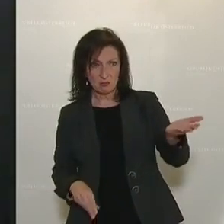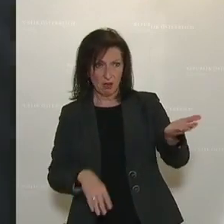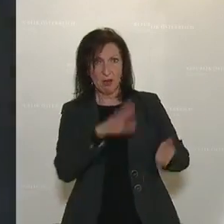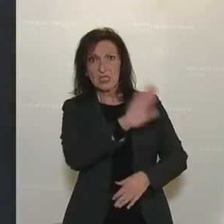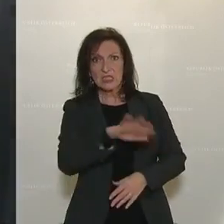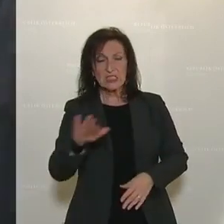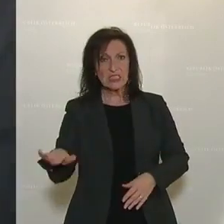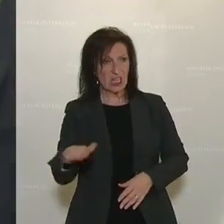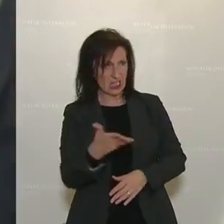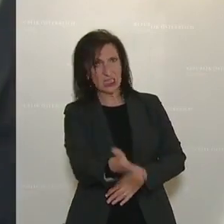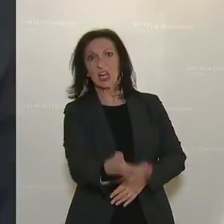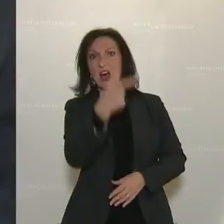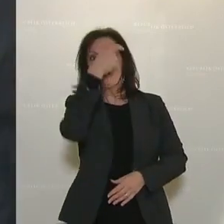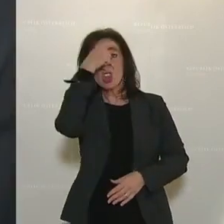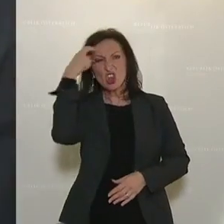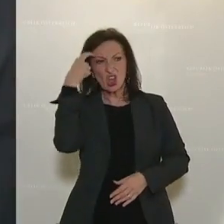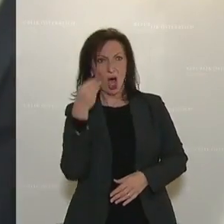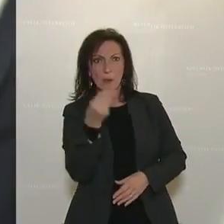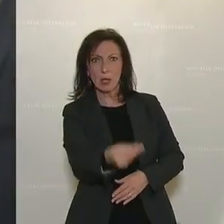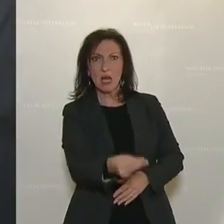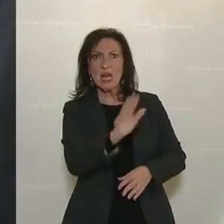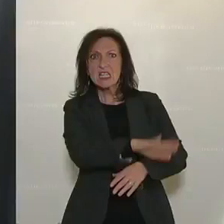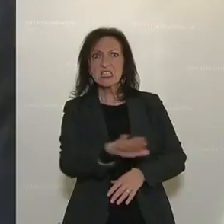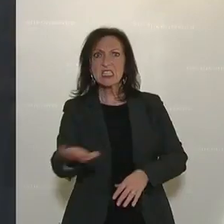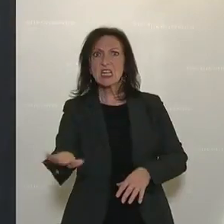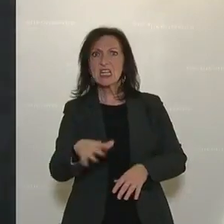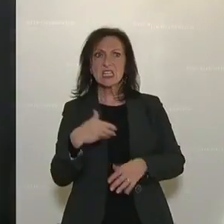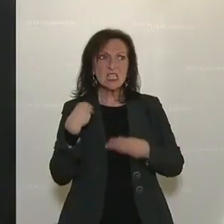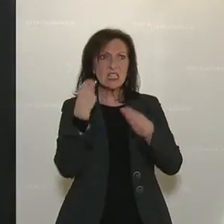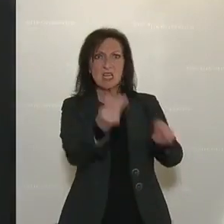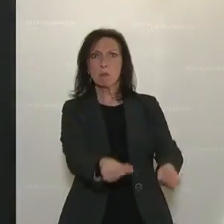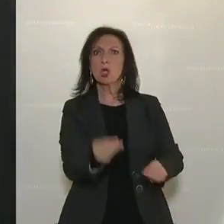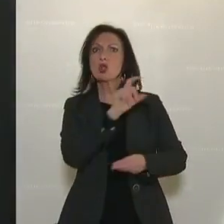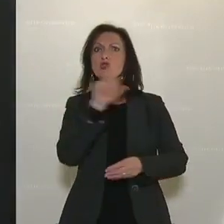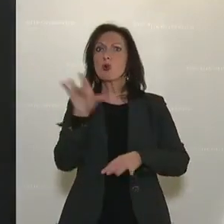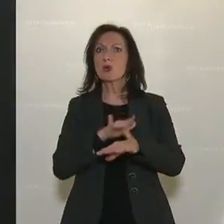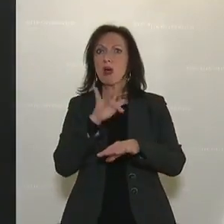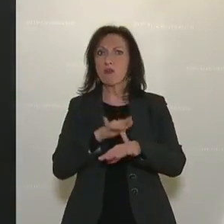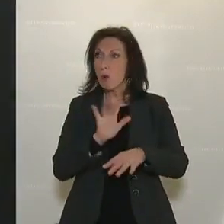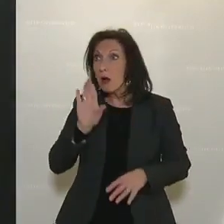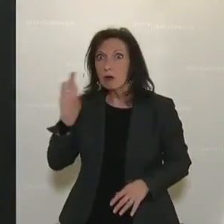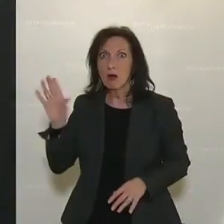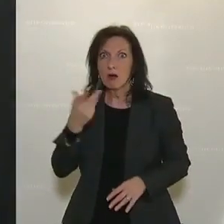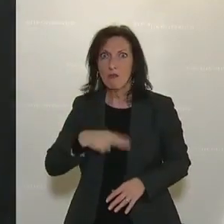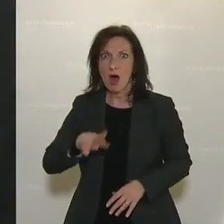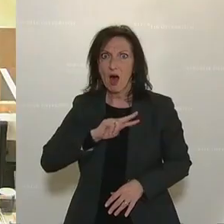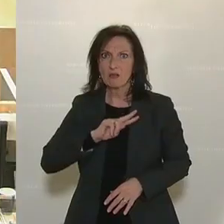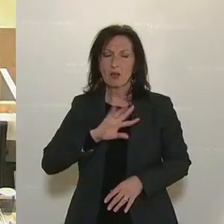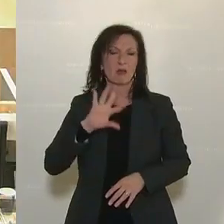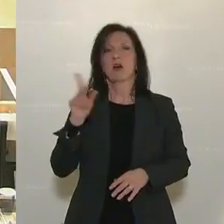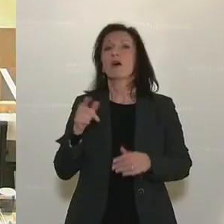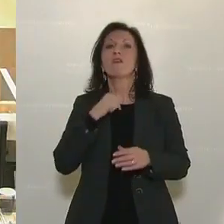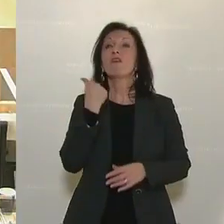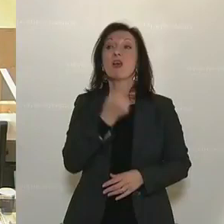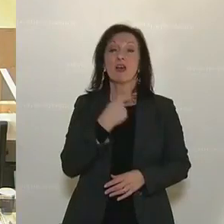traumatisieren und ihnen sozusagen Schuldgefühle einzureden. Ganz, ganz schrecklich, was Sie hier zu verantworten haben. Wir haben das alles